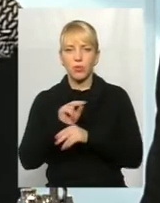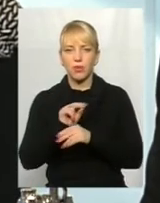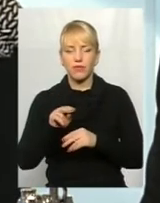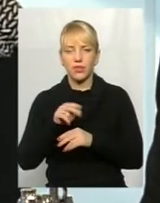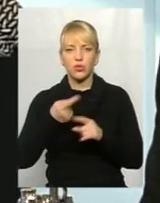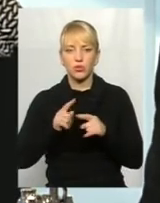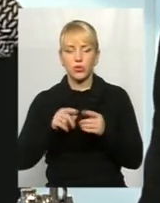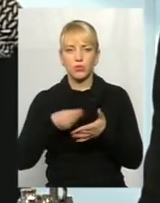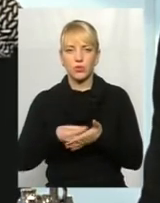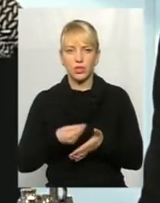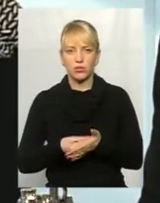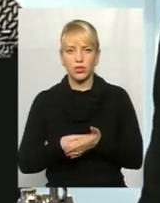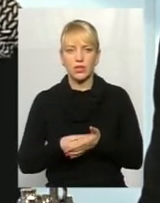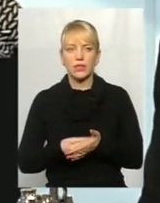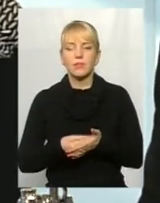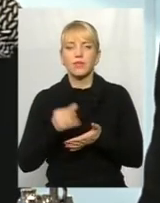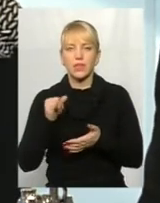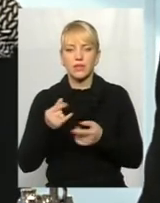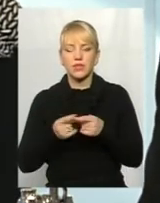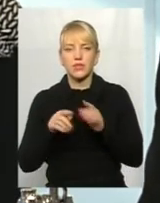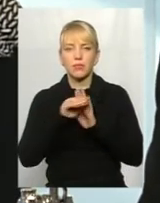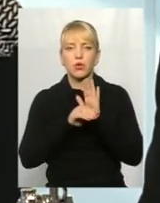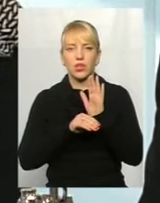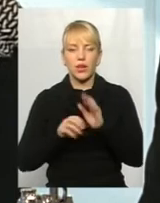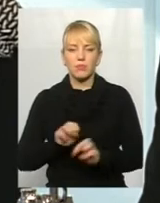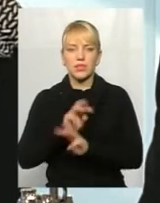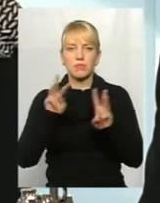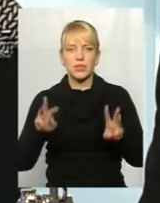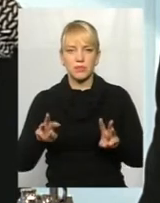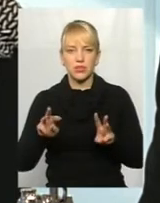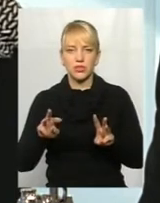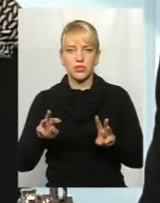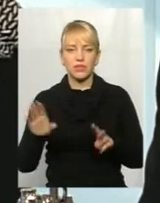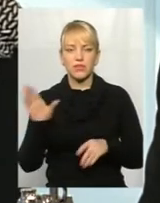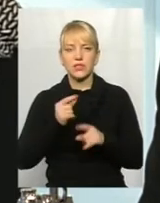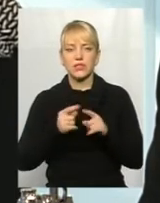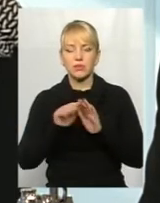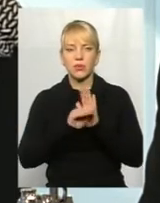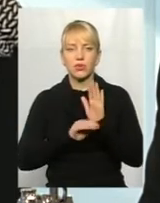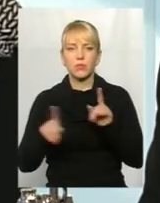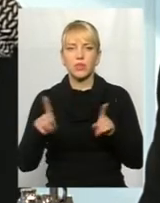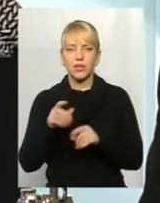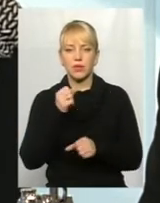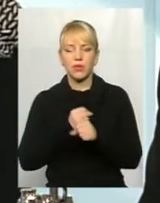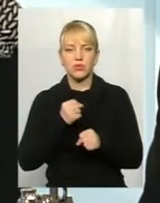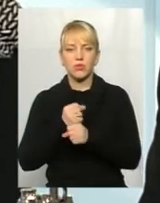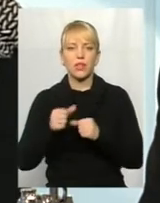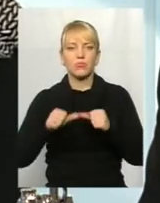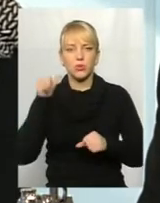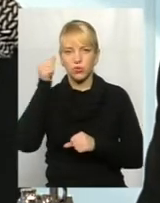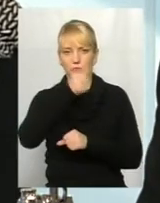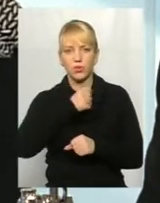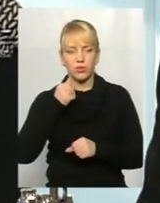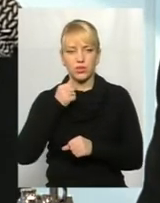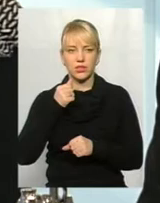цього бюджету. І в цій програмі забезпечені всі ті програми, які працювали і в минулому році,